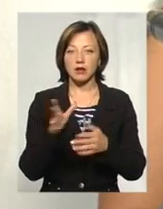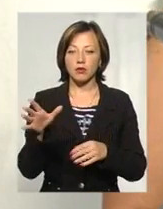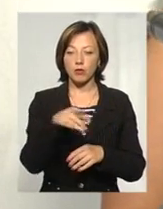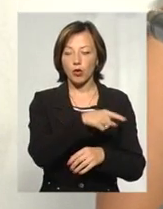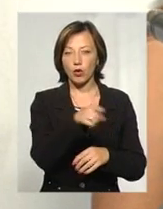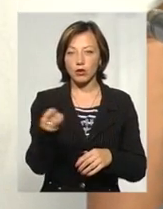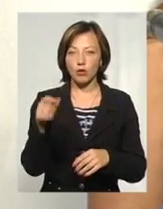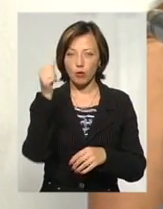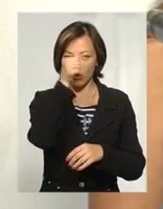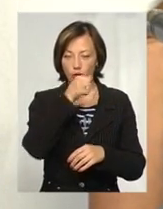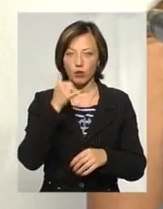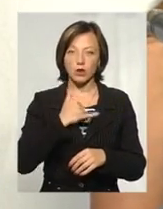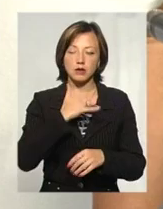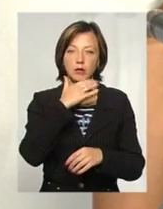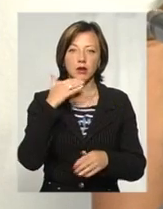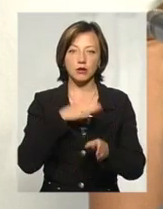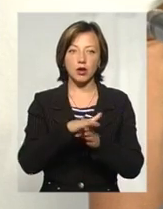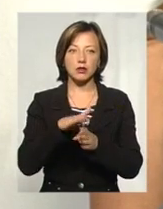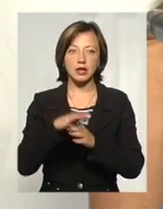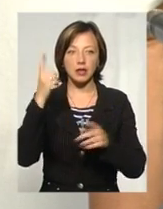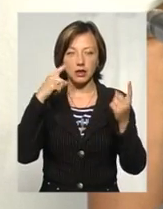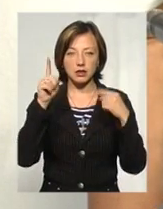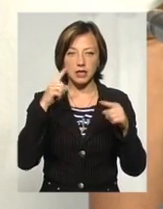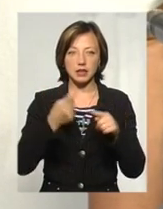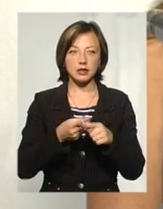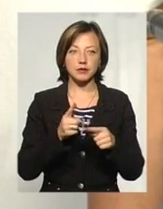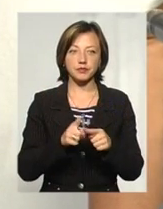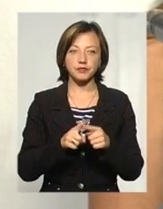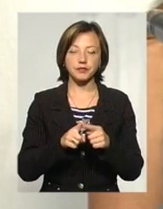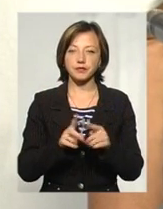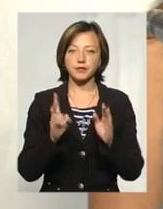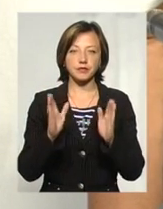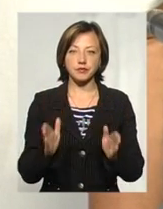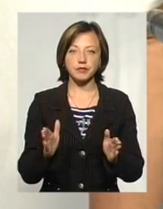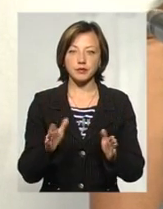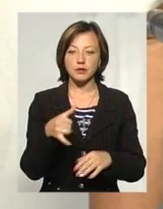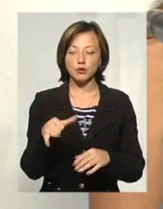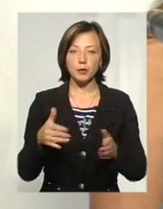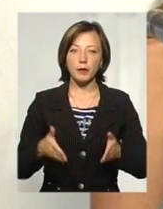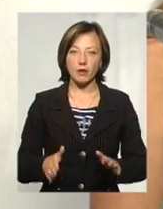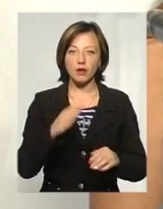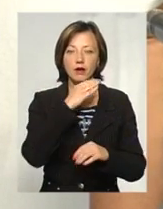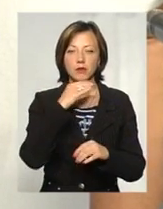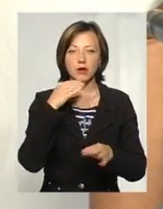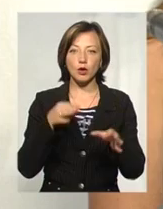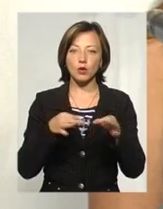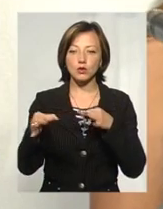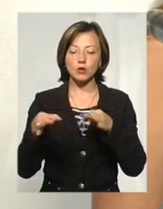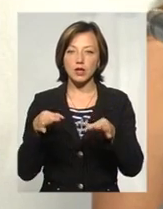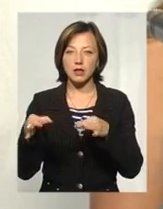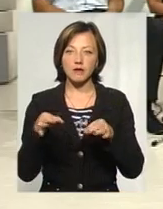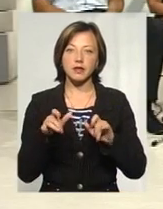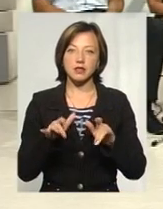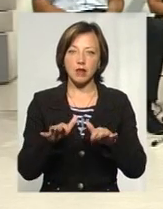досить багато реалізованих ідей. Це, зокрема, не тільки сумка в пологи, багато консультативних